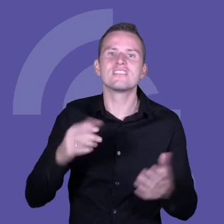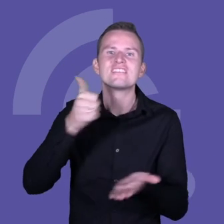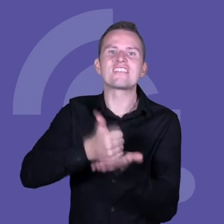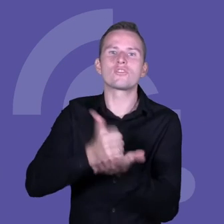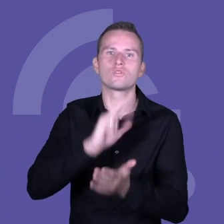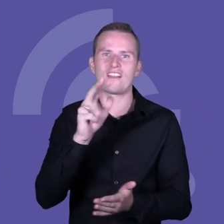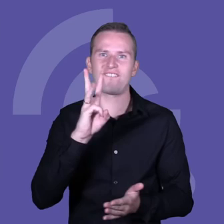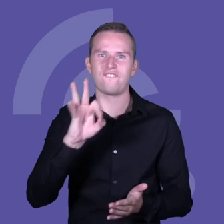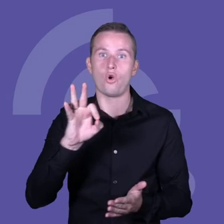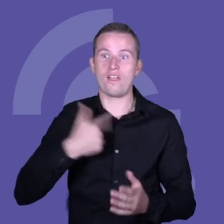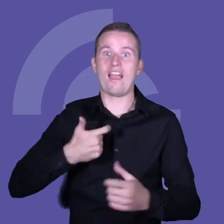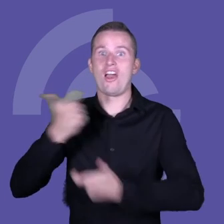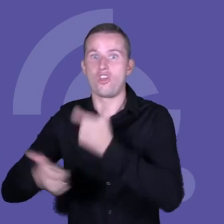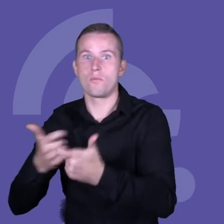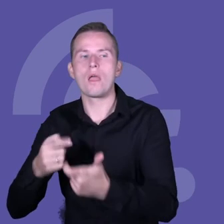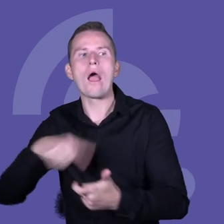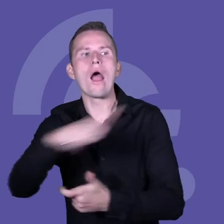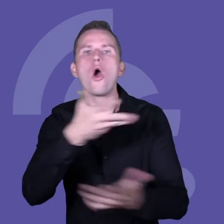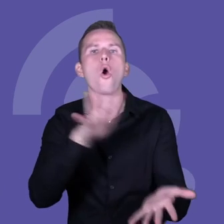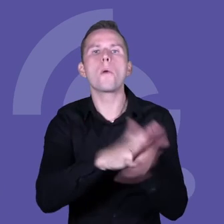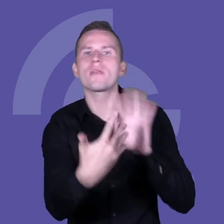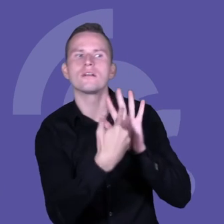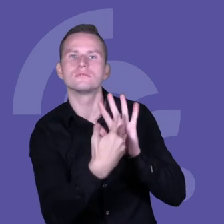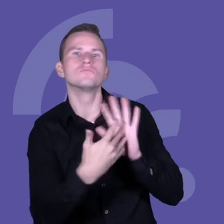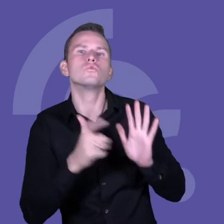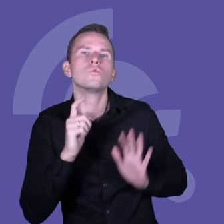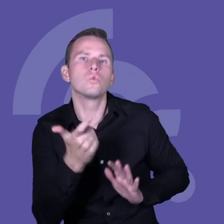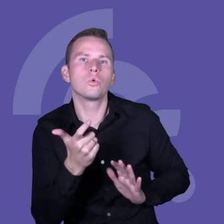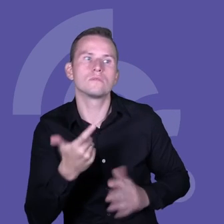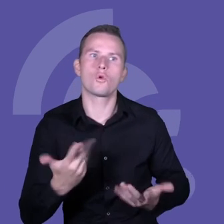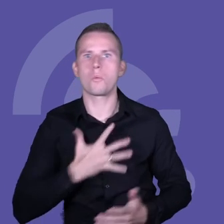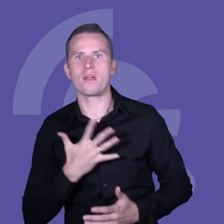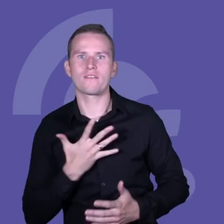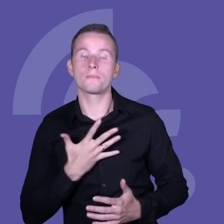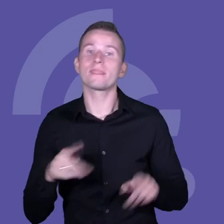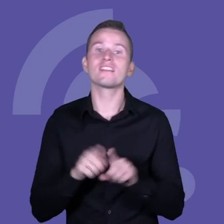pewną opinię, zarówno w firmie, jak i poza nią. Brak przywództwa.